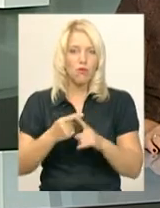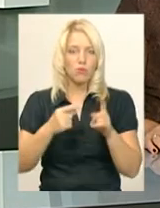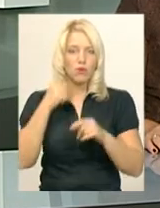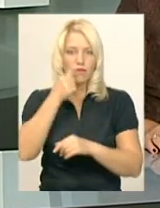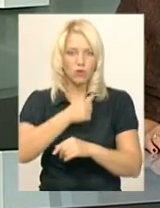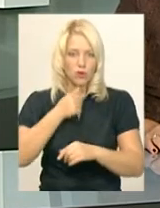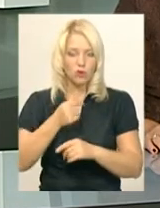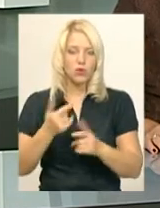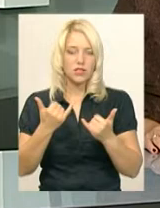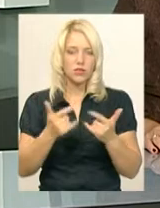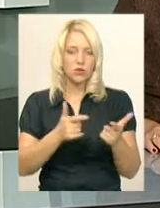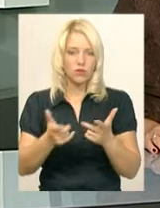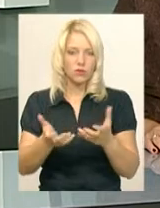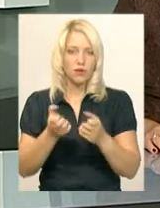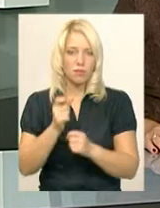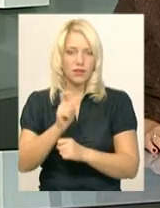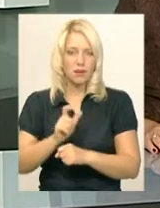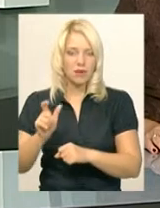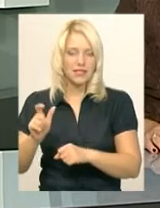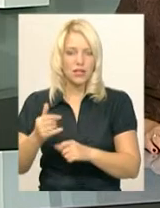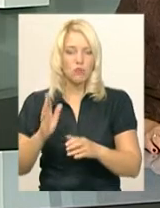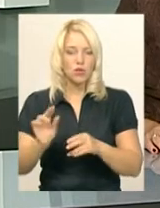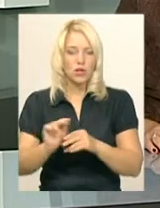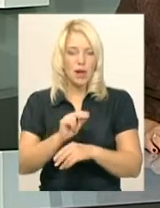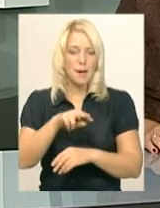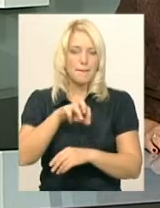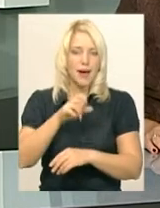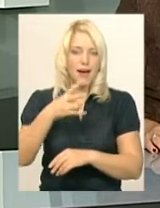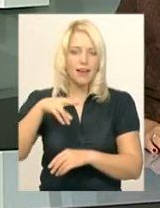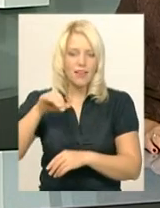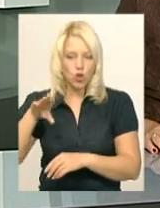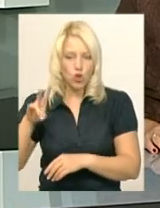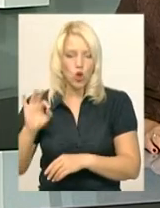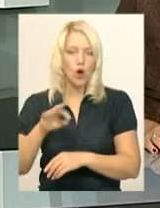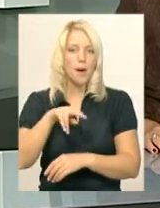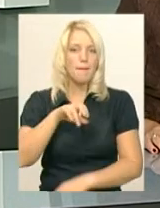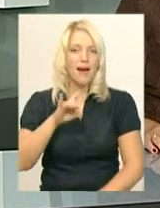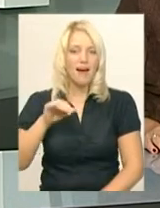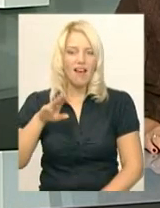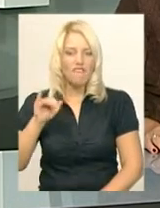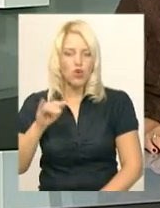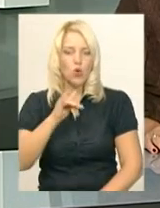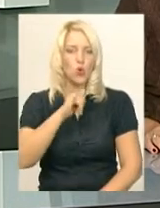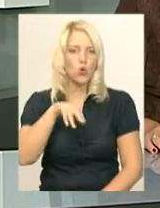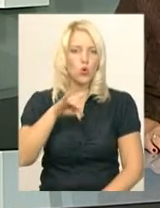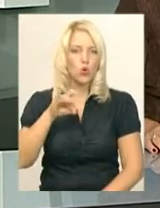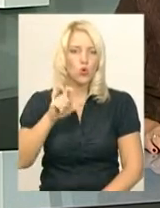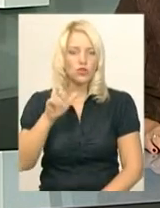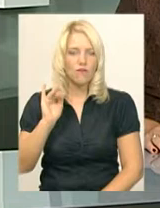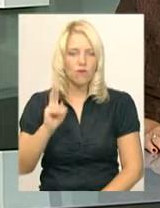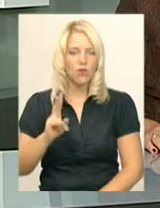готові приймати пацієнтів. Лікуватимуть хворих магнітно- та парафінотерапією, ультразвуком і світлом. В яких умовах